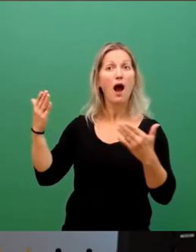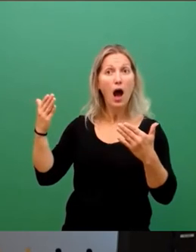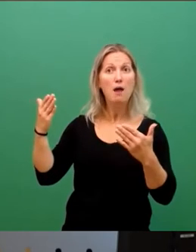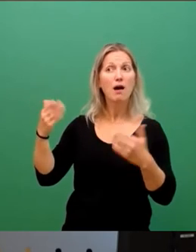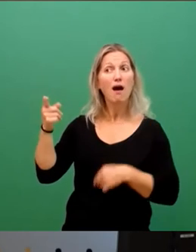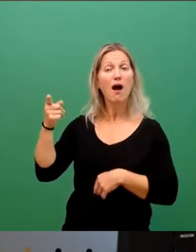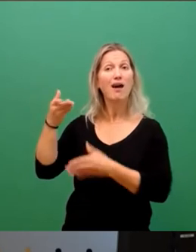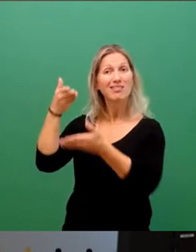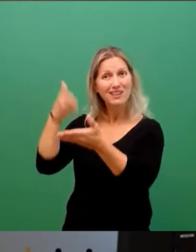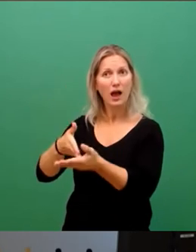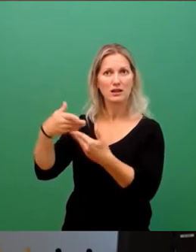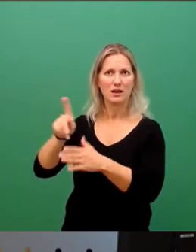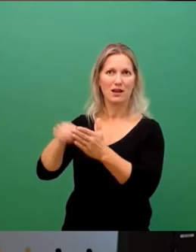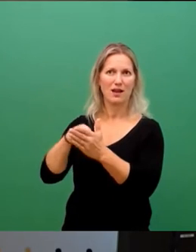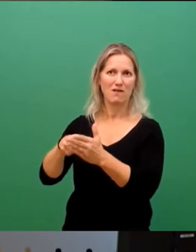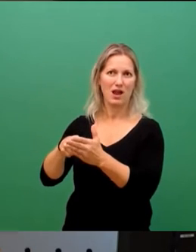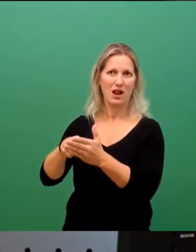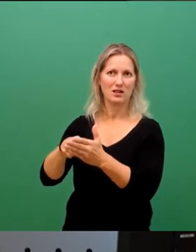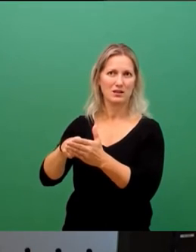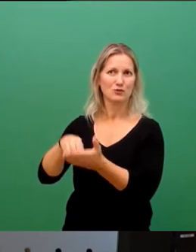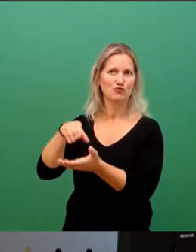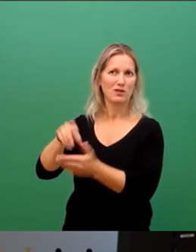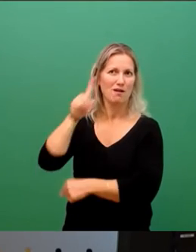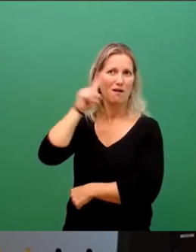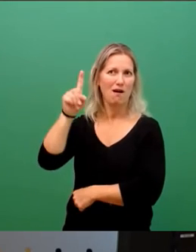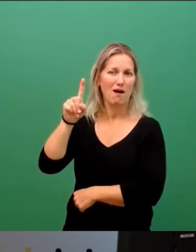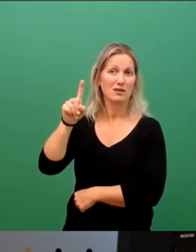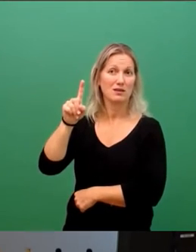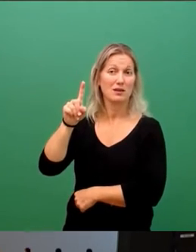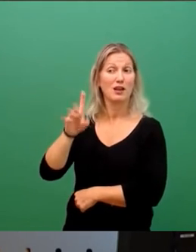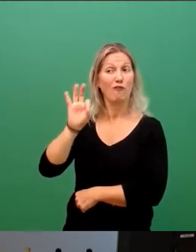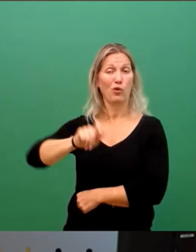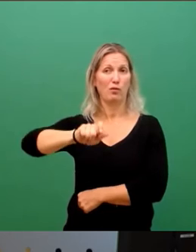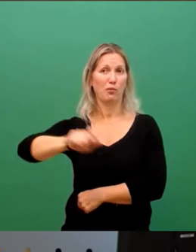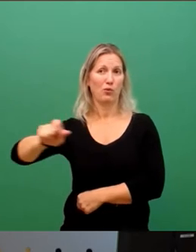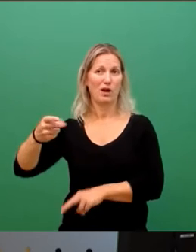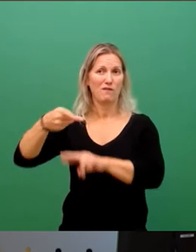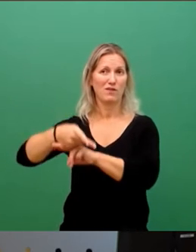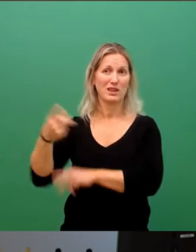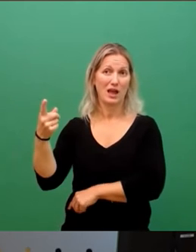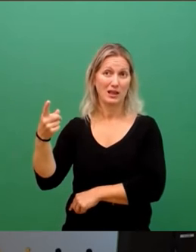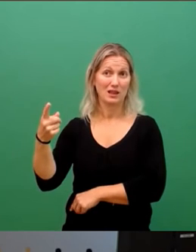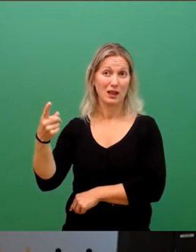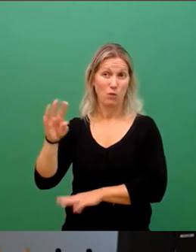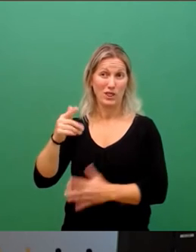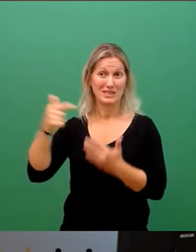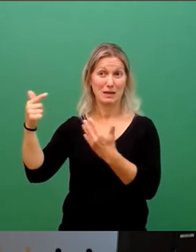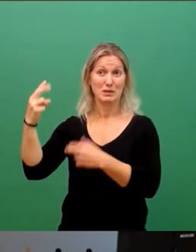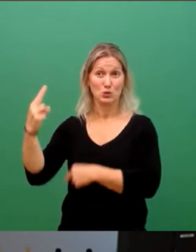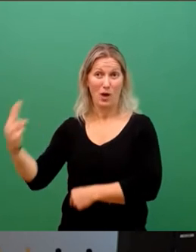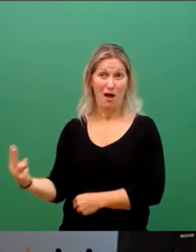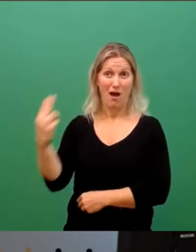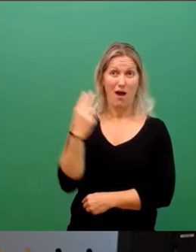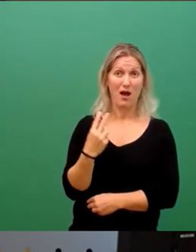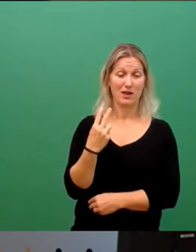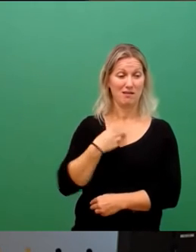Stadtratsvertreter dort und vertreten die Bürgerschaft. Also insoweit ist das